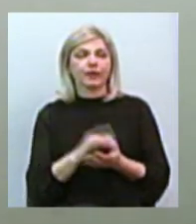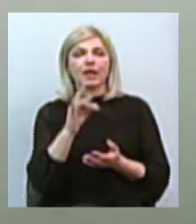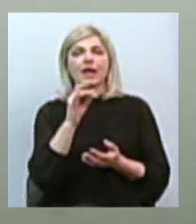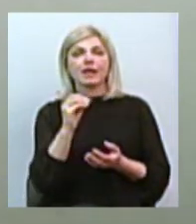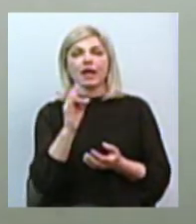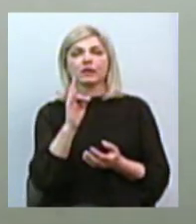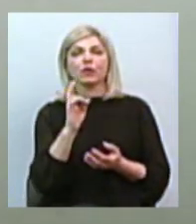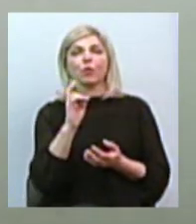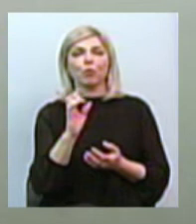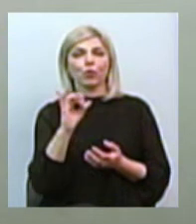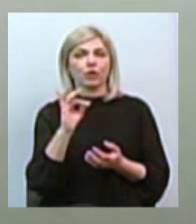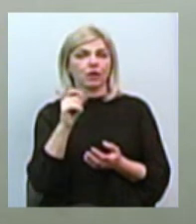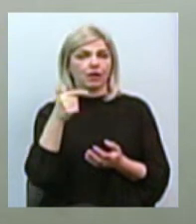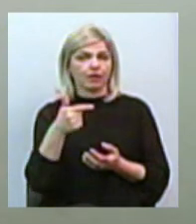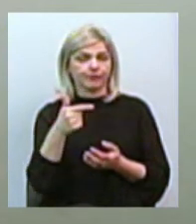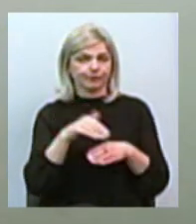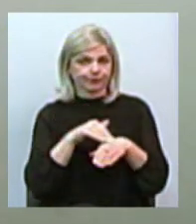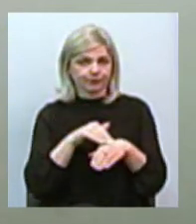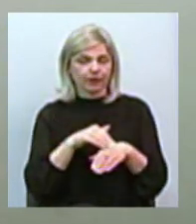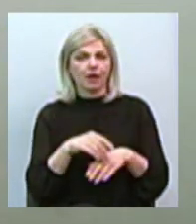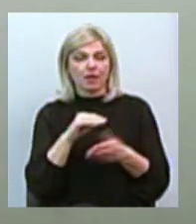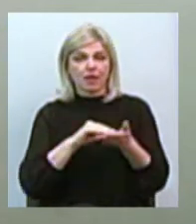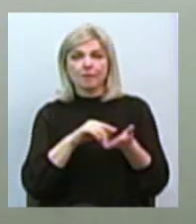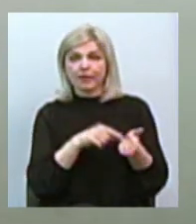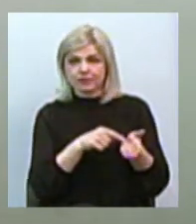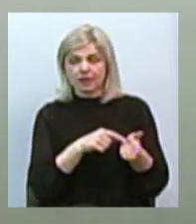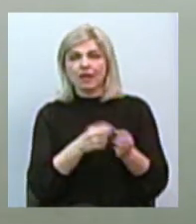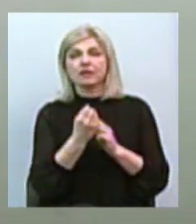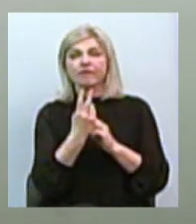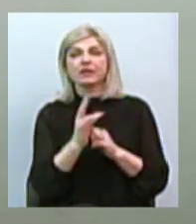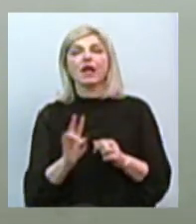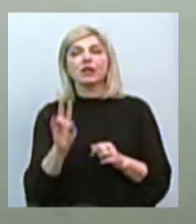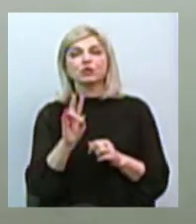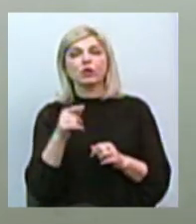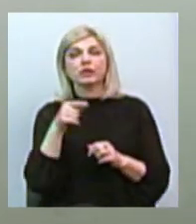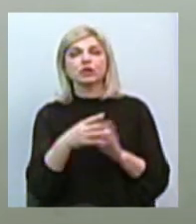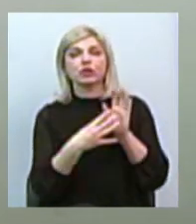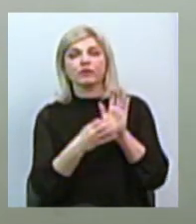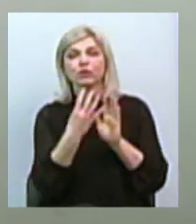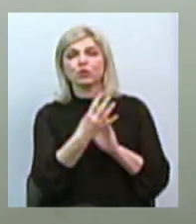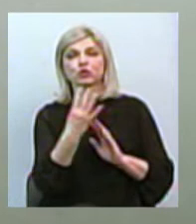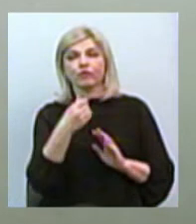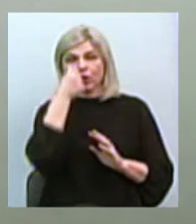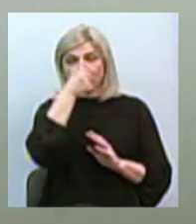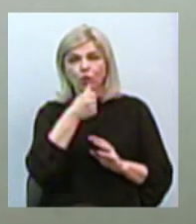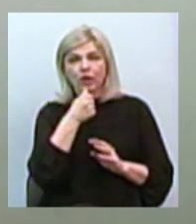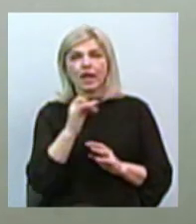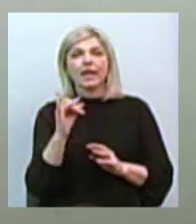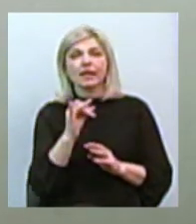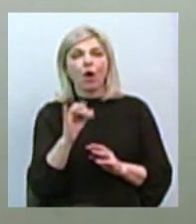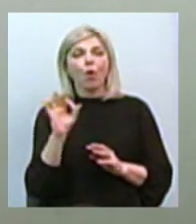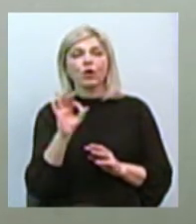Тут написано, що 12 листопада 1944 року Ілія Ренбург,